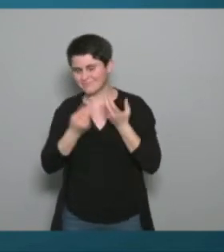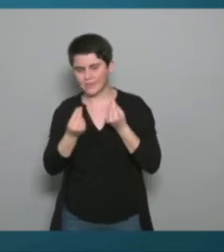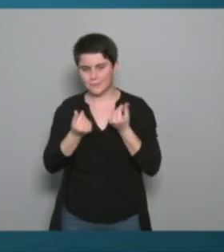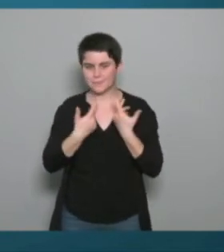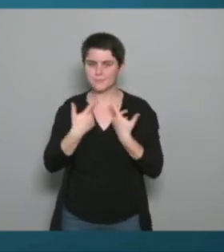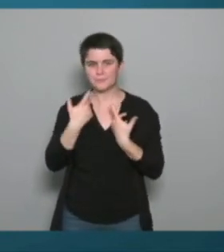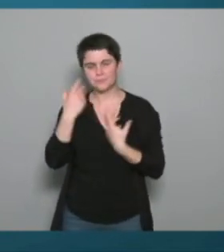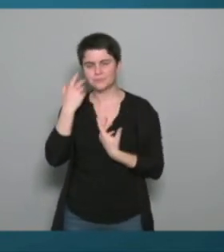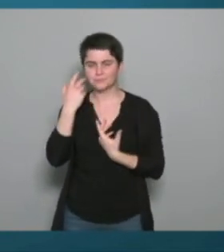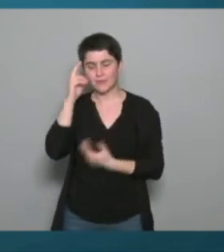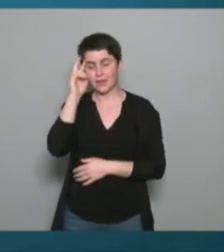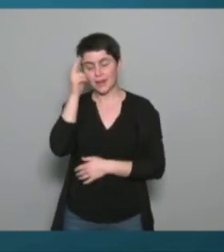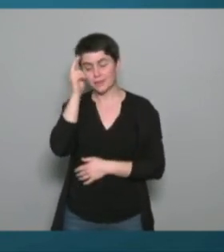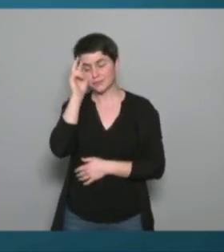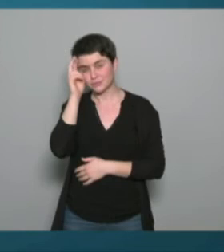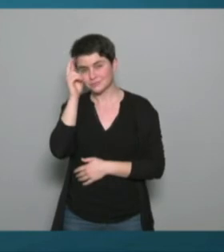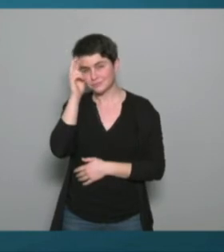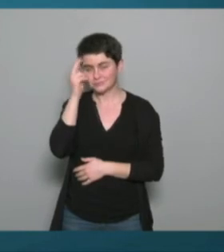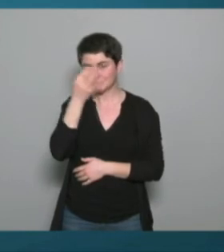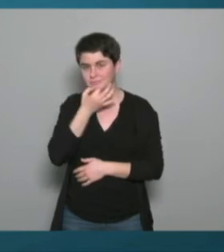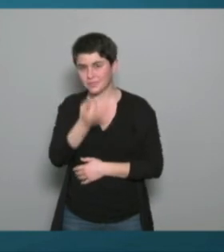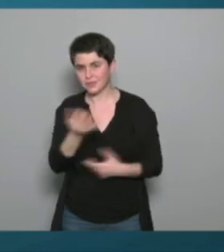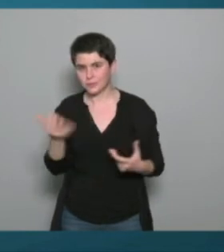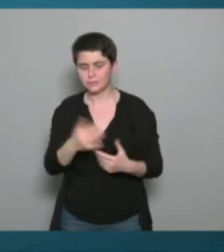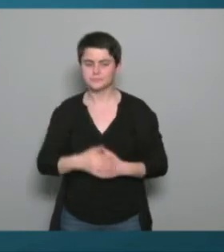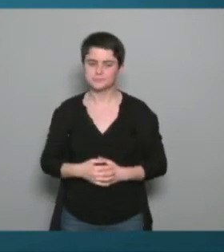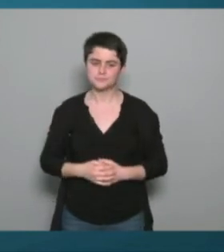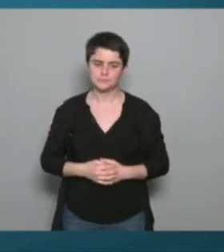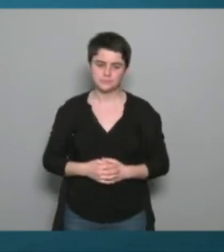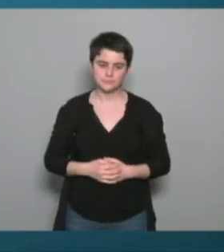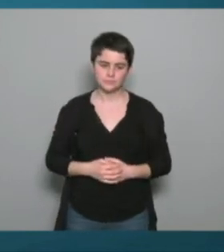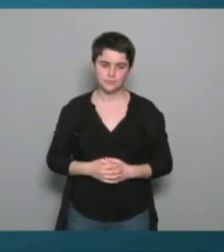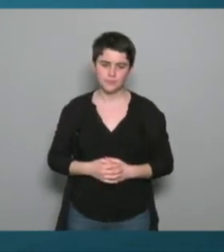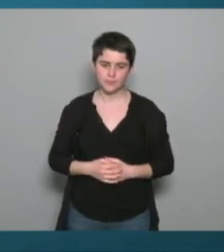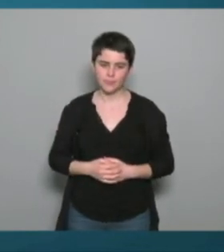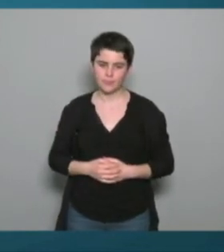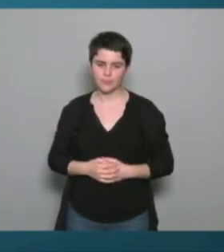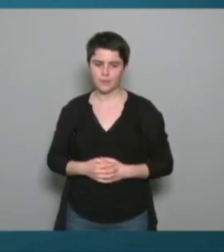c'est pas forcément au départ complètement l'expertise qui va me faire